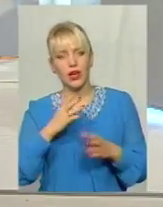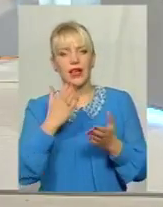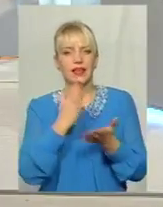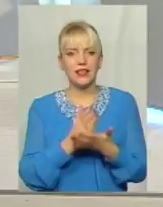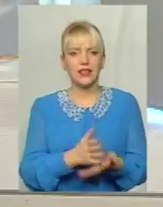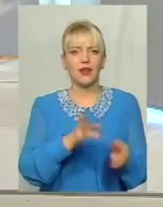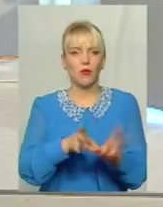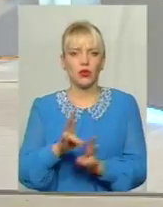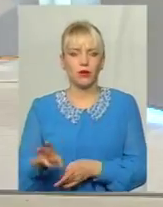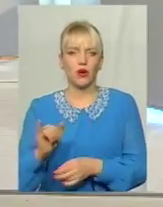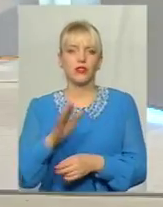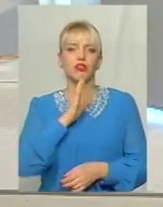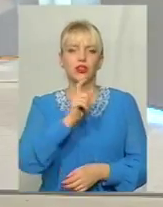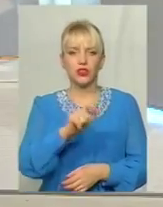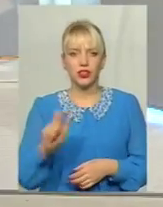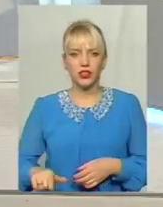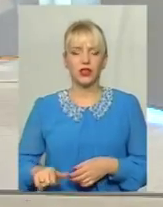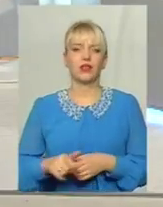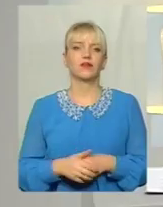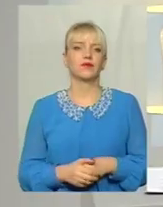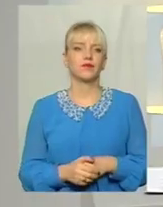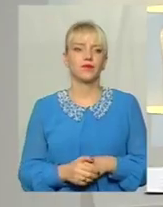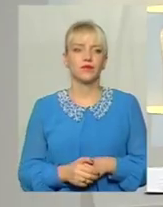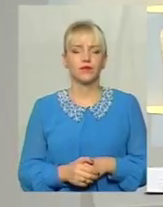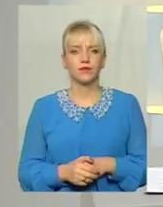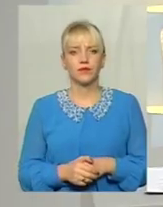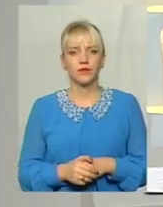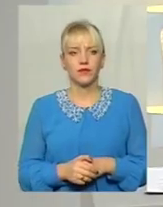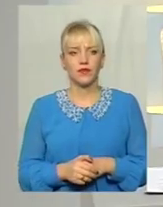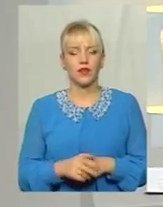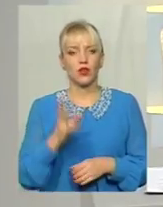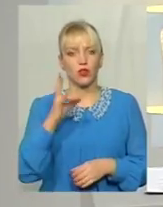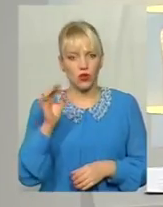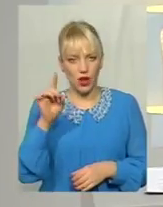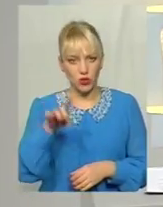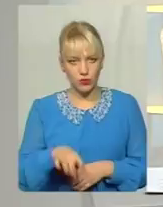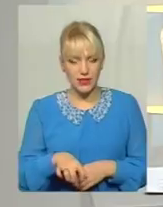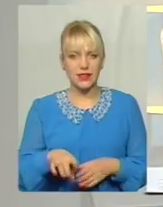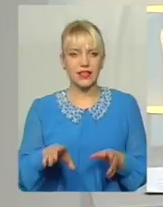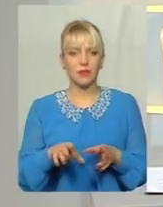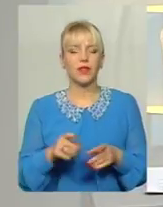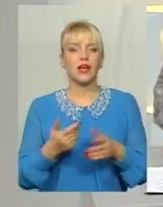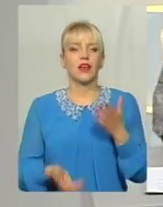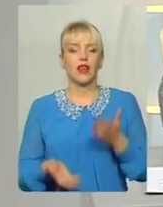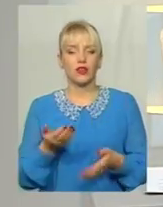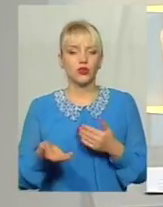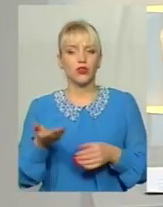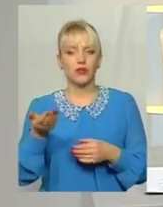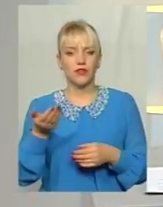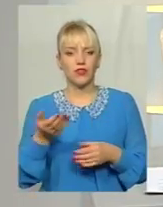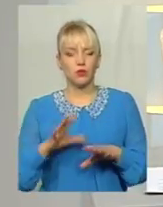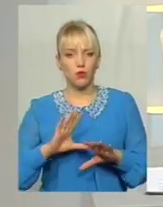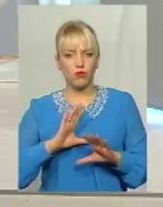і жінки, власне, як сказали на початку, всі Разом з тим, раніше, якщо відбувається